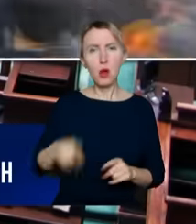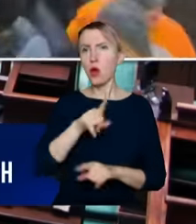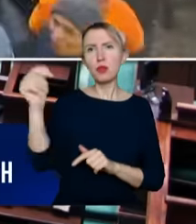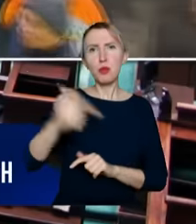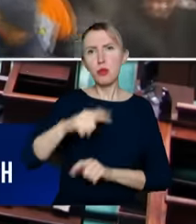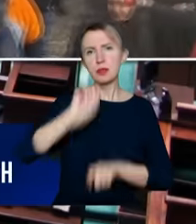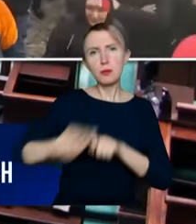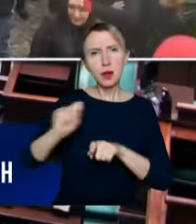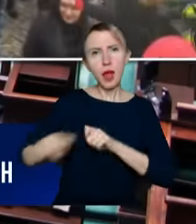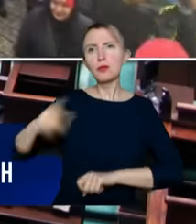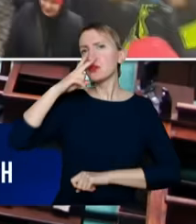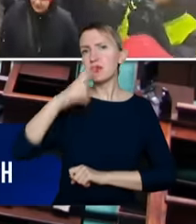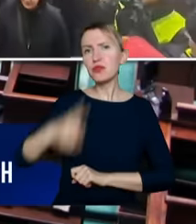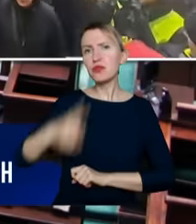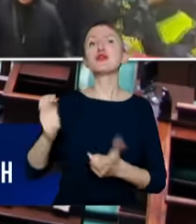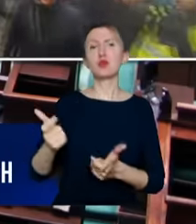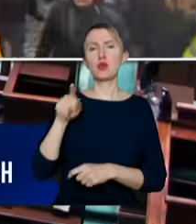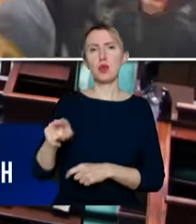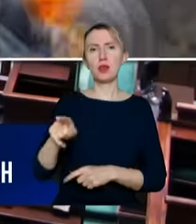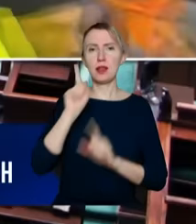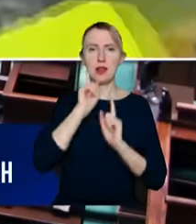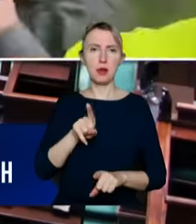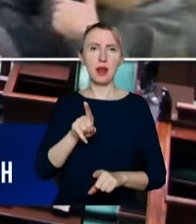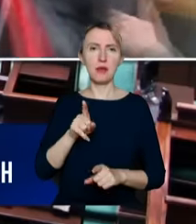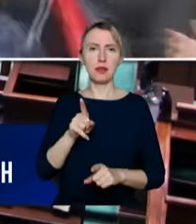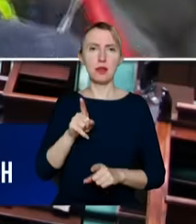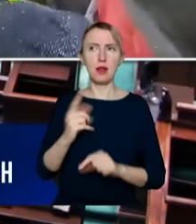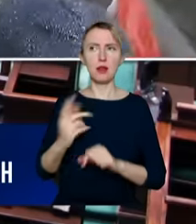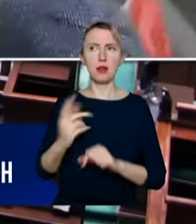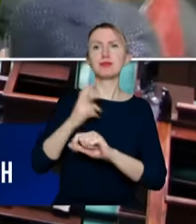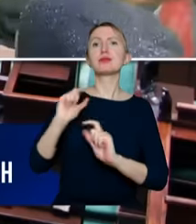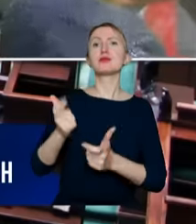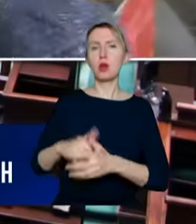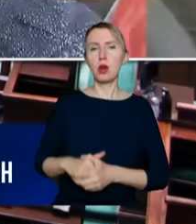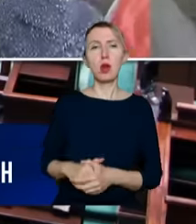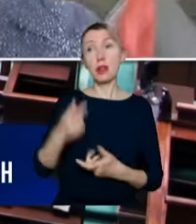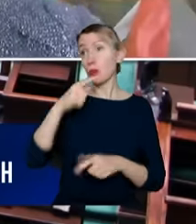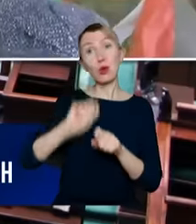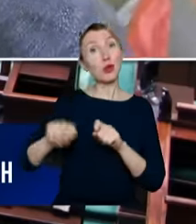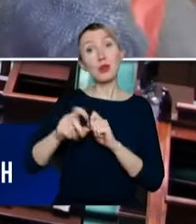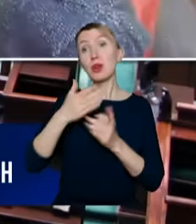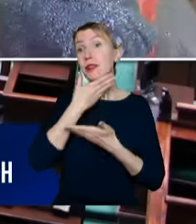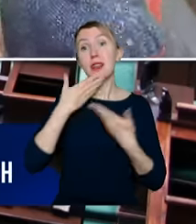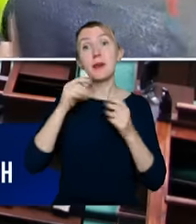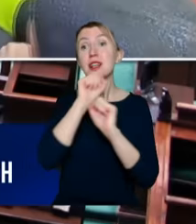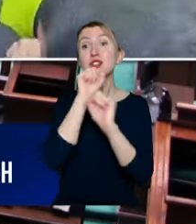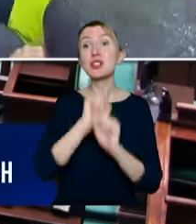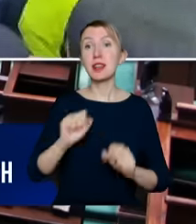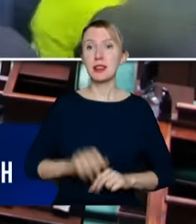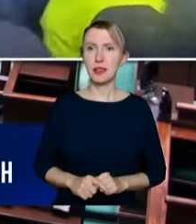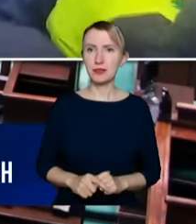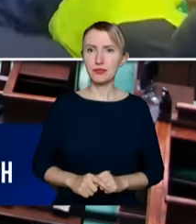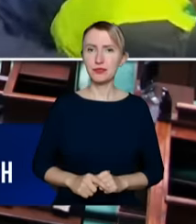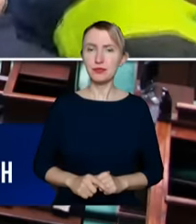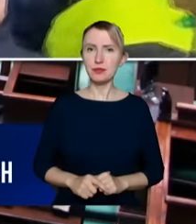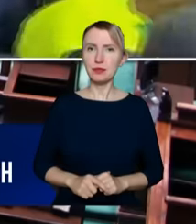widzieć, co tak naprawdę do nas wjeżdża. Nad tym kontroli nie ma żadnej. I po prostu, my jako